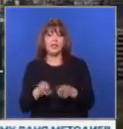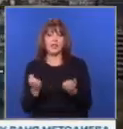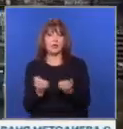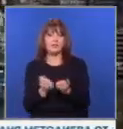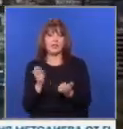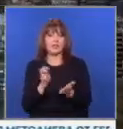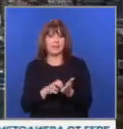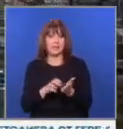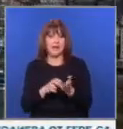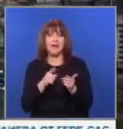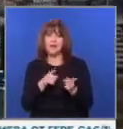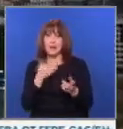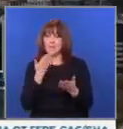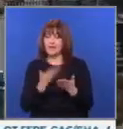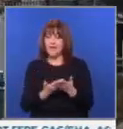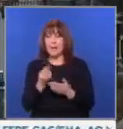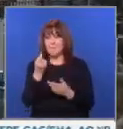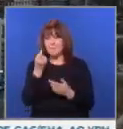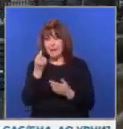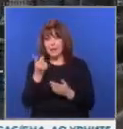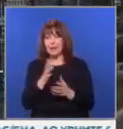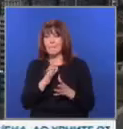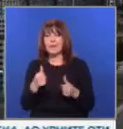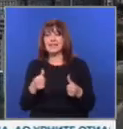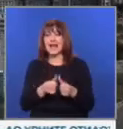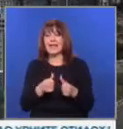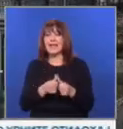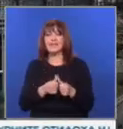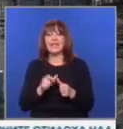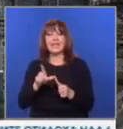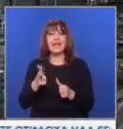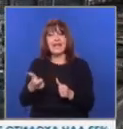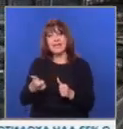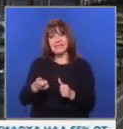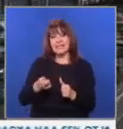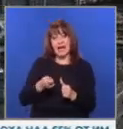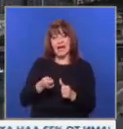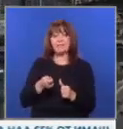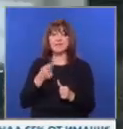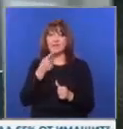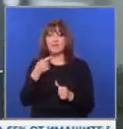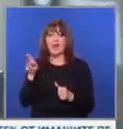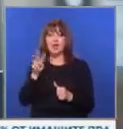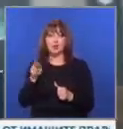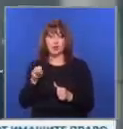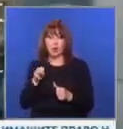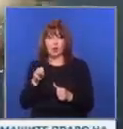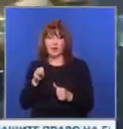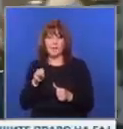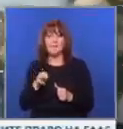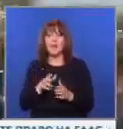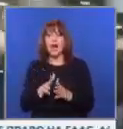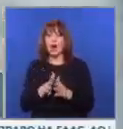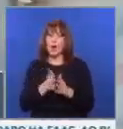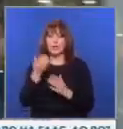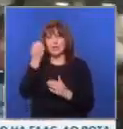Банката предлага малки безлихвени заеми в щатски долари, обезпечени изпоръчител или депозитив злато. Много хора